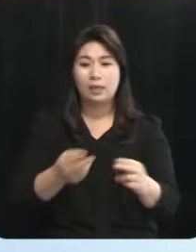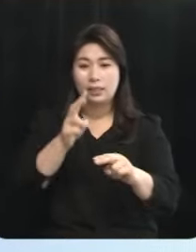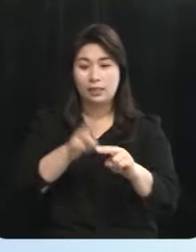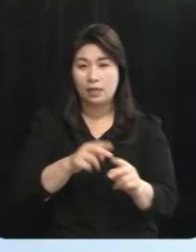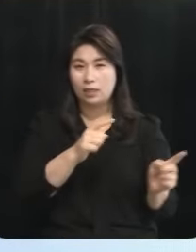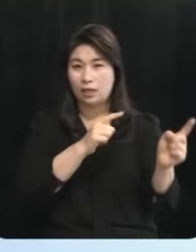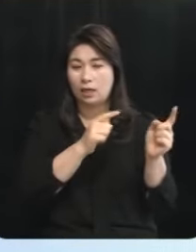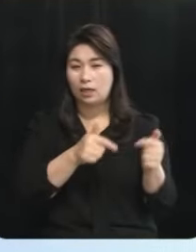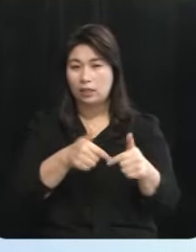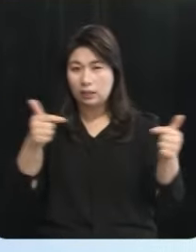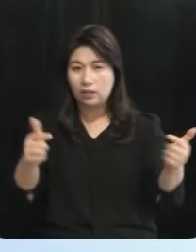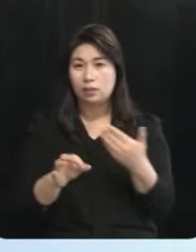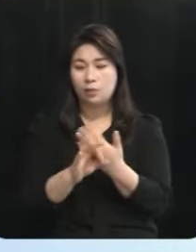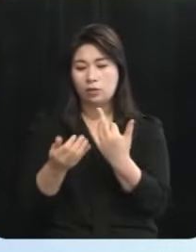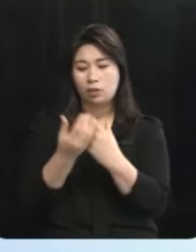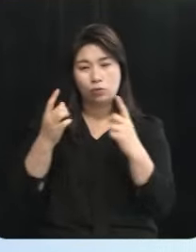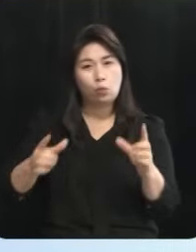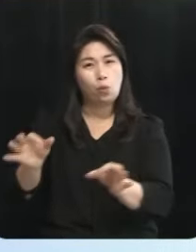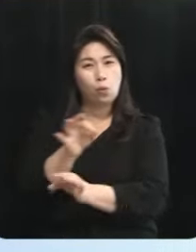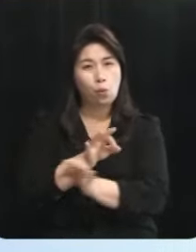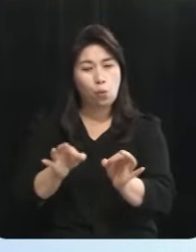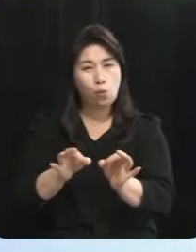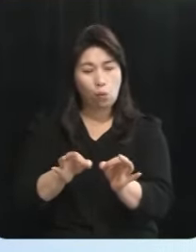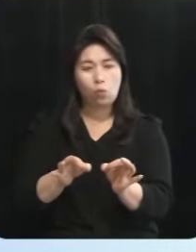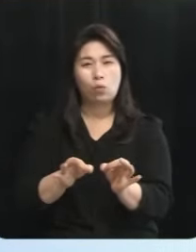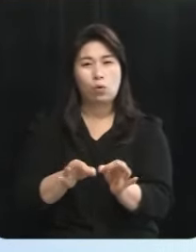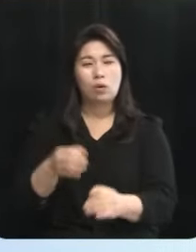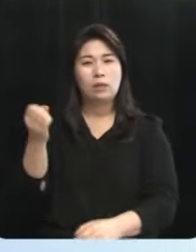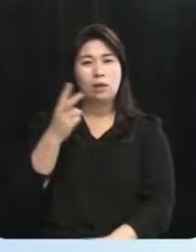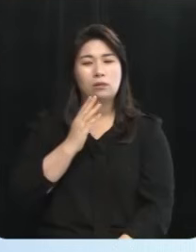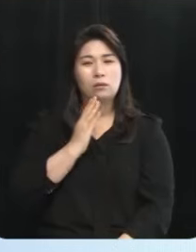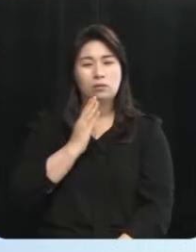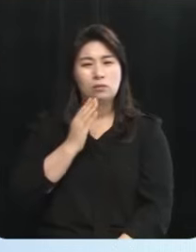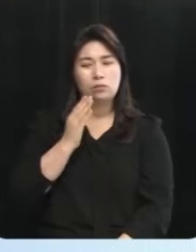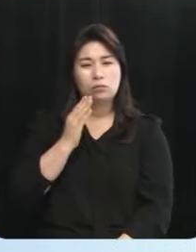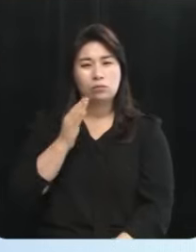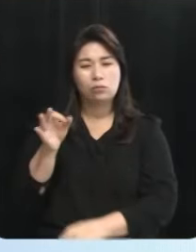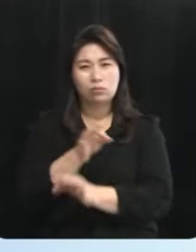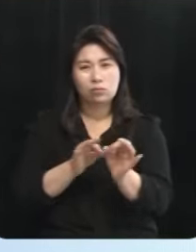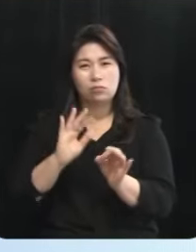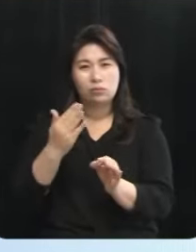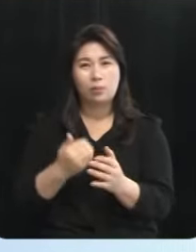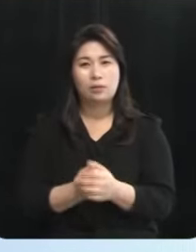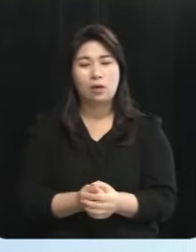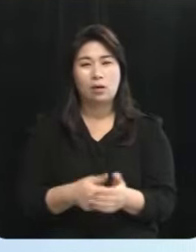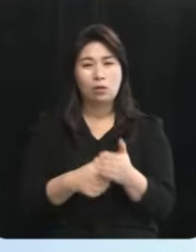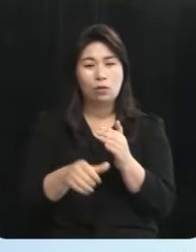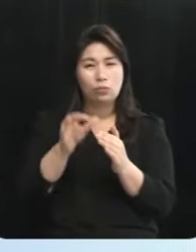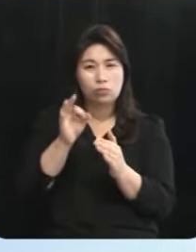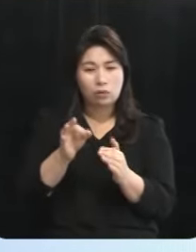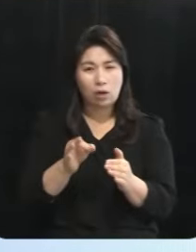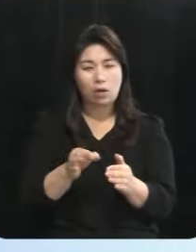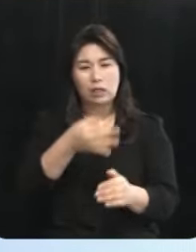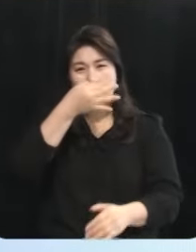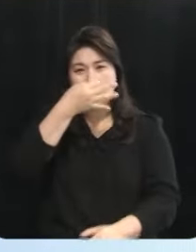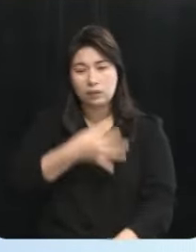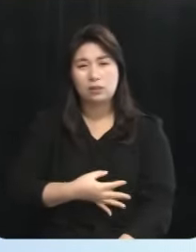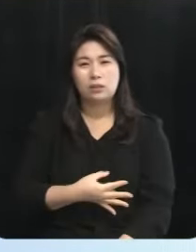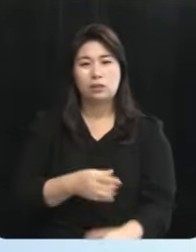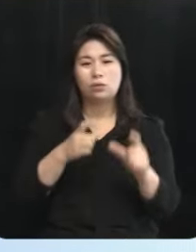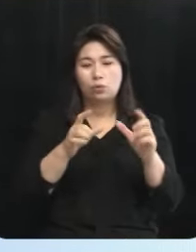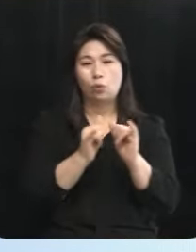늘면 제주 경제에도 활력이 다시 살아날 것입니다 고물가, 고금리로 힘들어하는